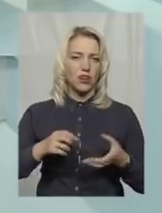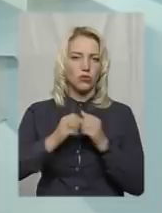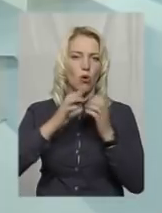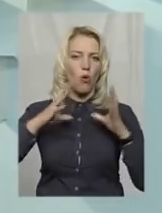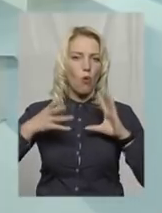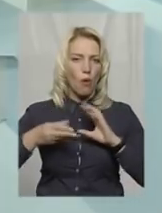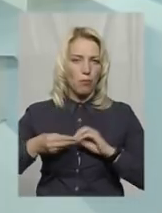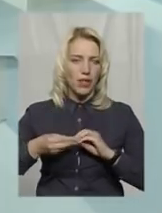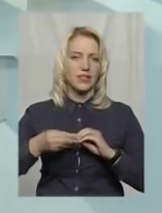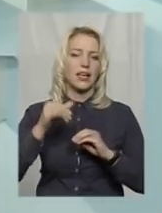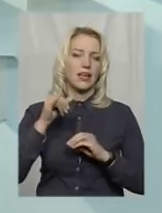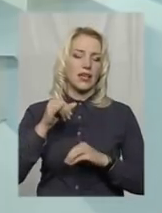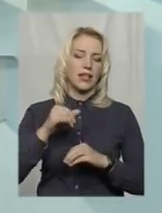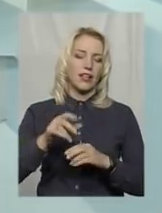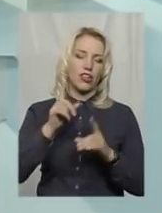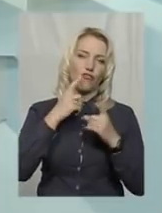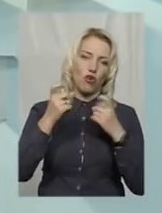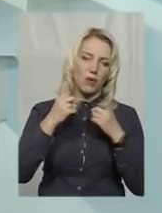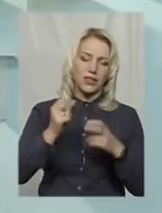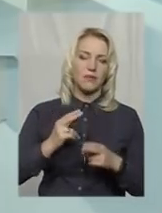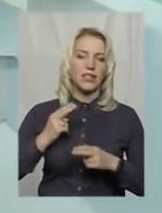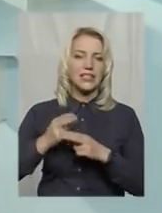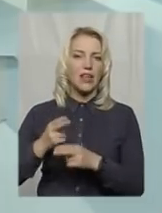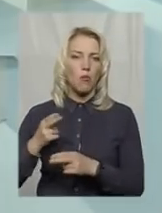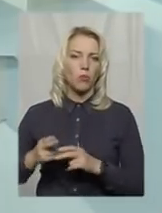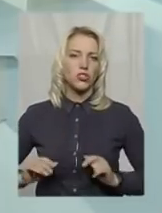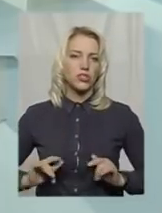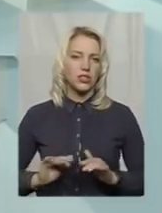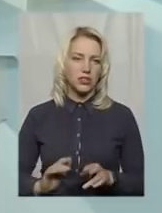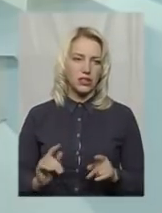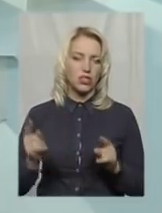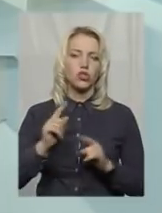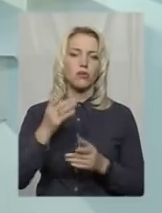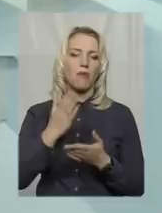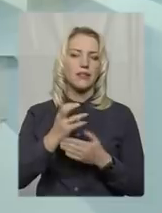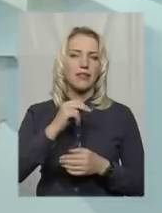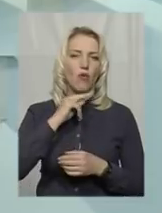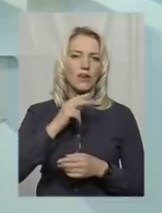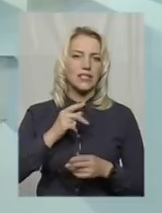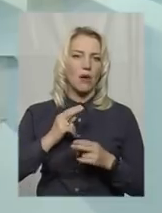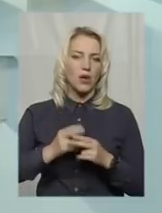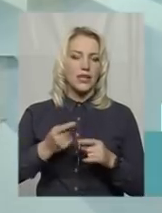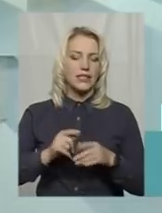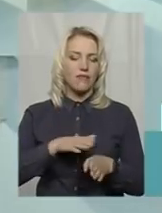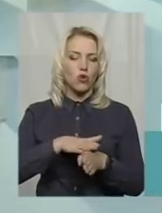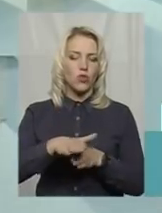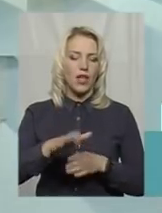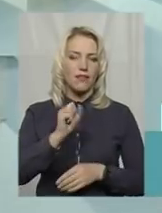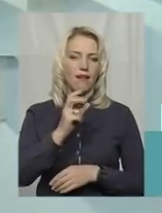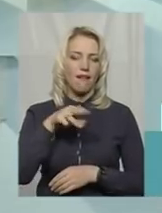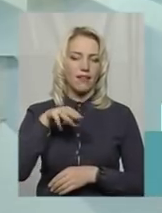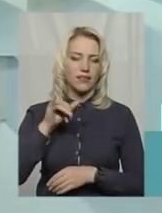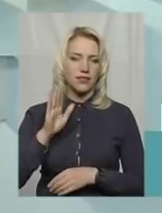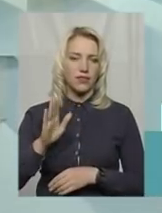як інформативних, так і запобіжних дій. Що має на увазі запобіжник – це виконання актів, приписів,